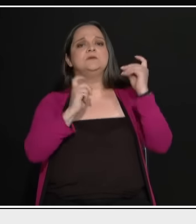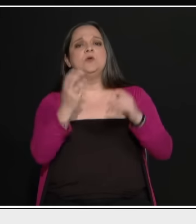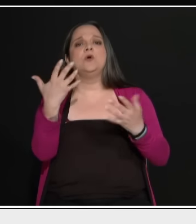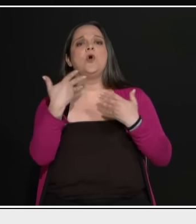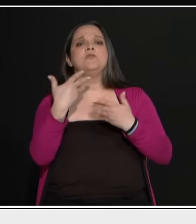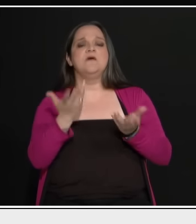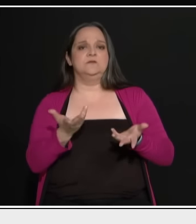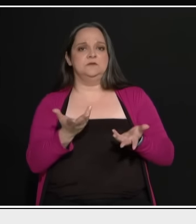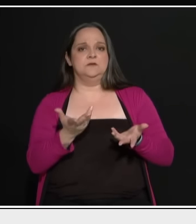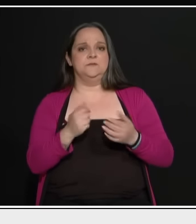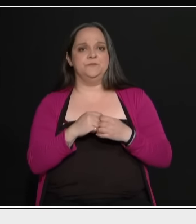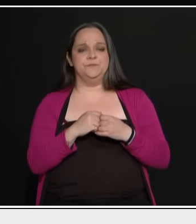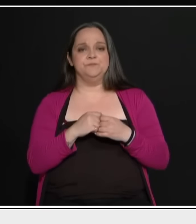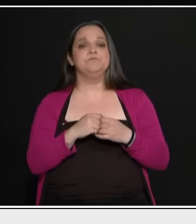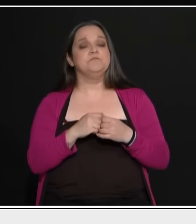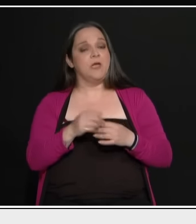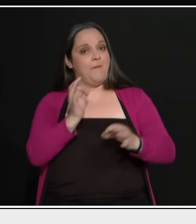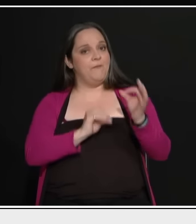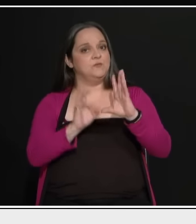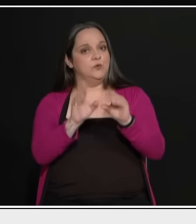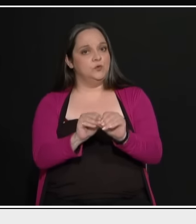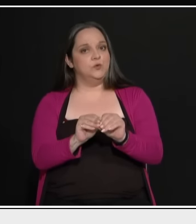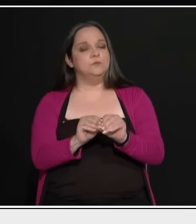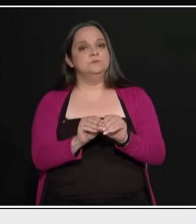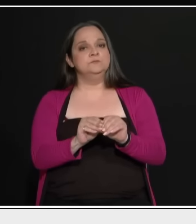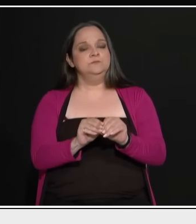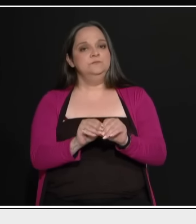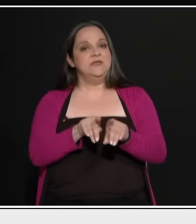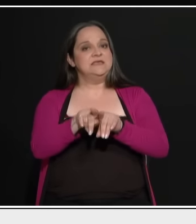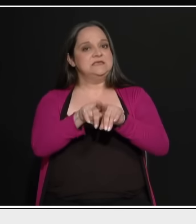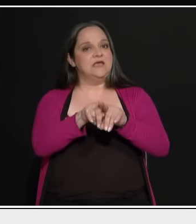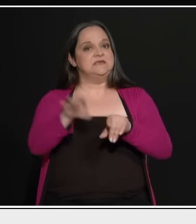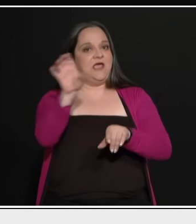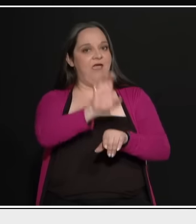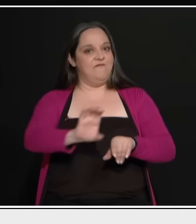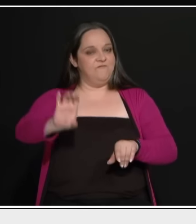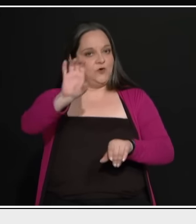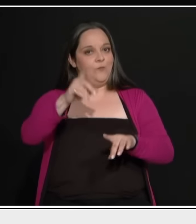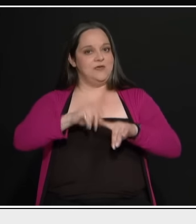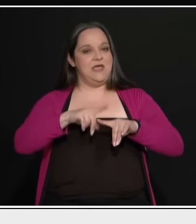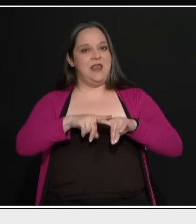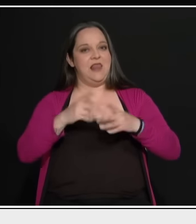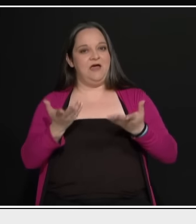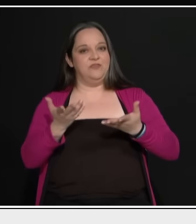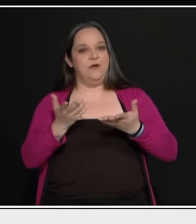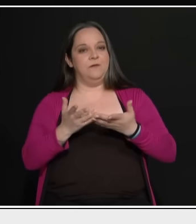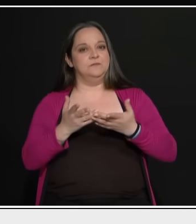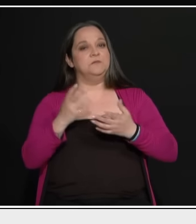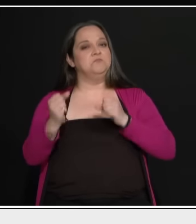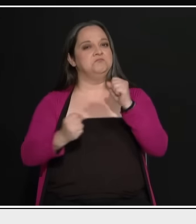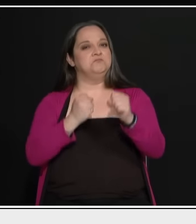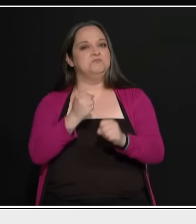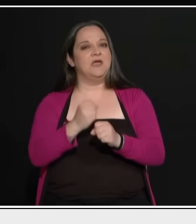σχέση μας με την Ευρώπη, με το ευρωπαϊκό οικοδόμημα η υπερδεκαετής οικονομική κρίση. Θέλω να μου πείτε δηλαδή αν